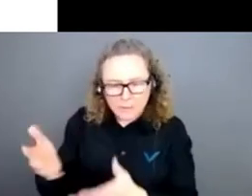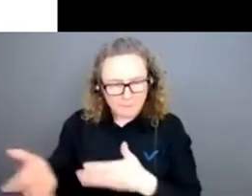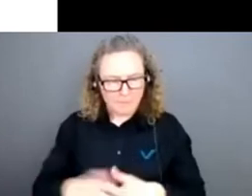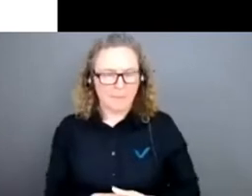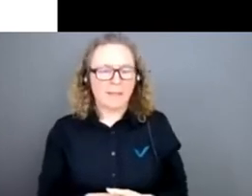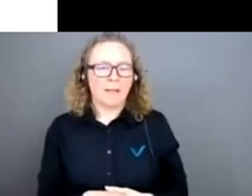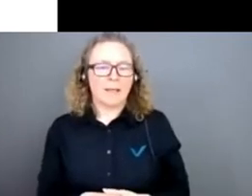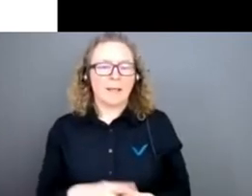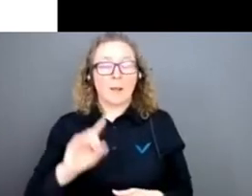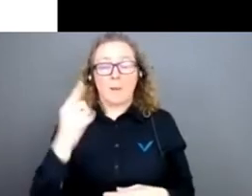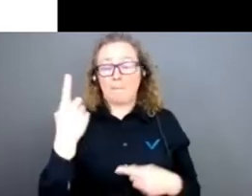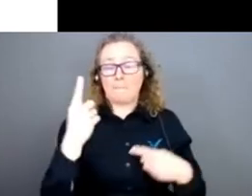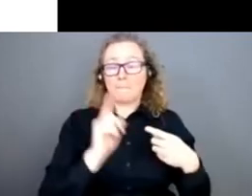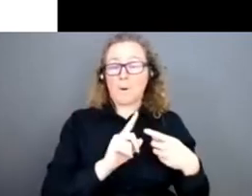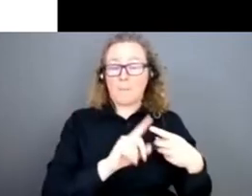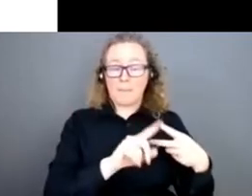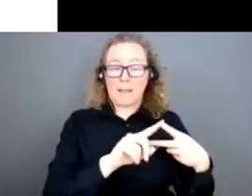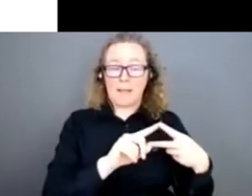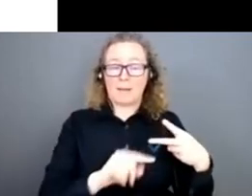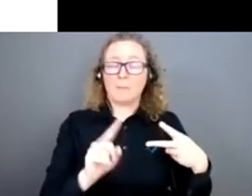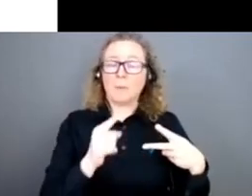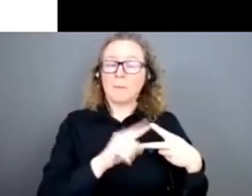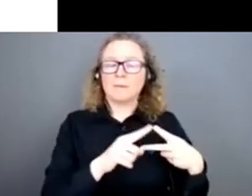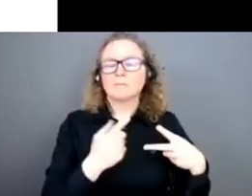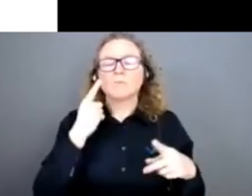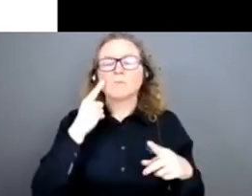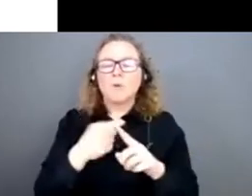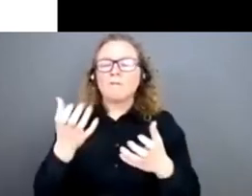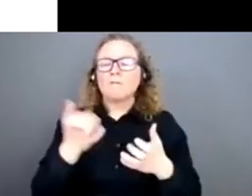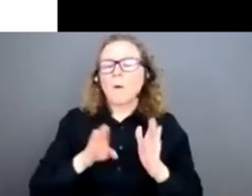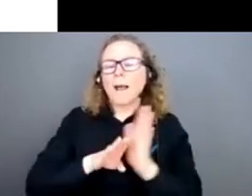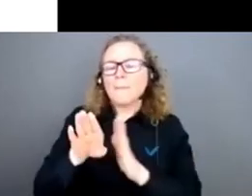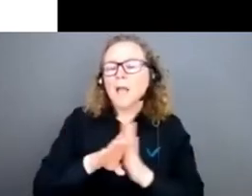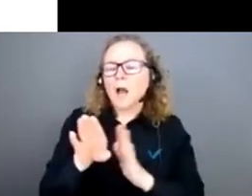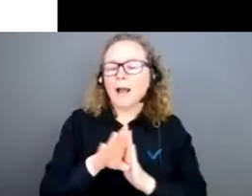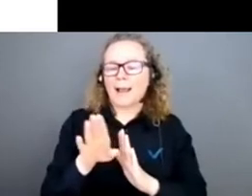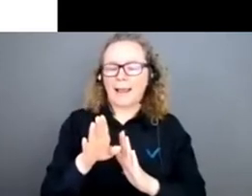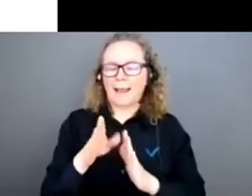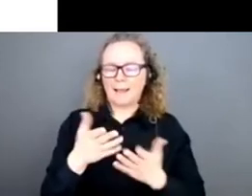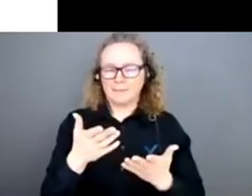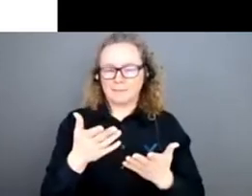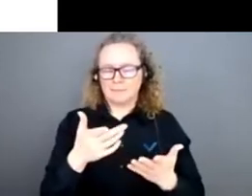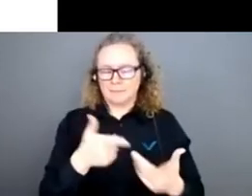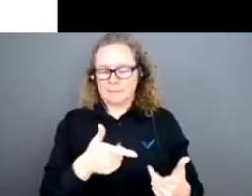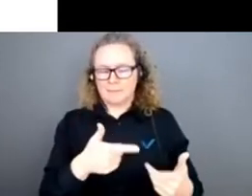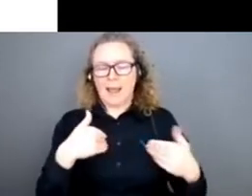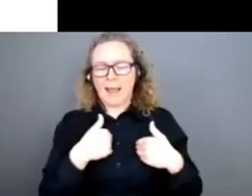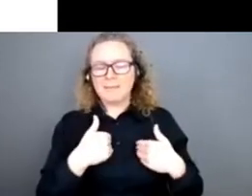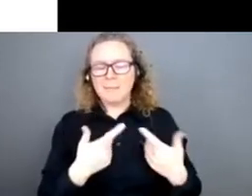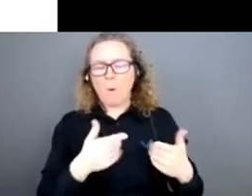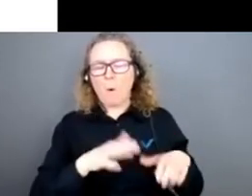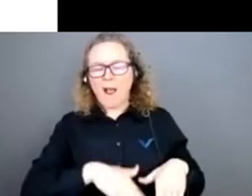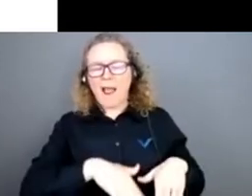améliorer la condition des animaux destinés à la consommation alimentaire,